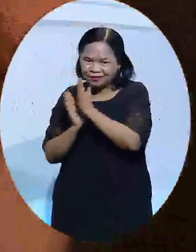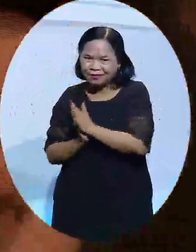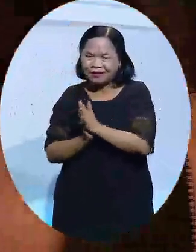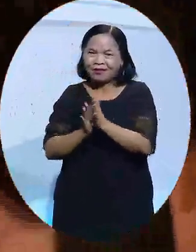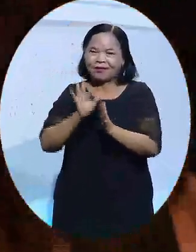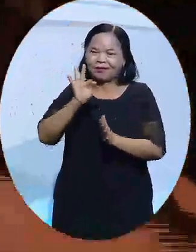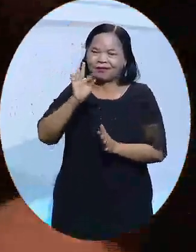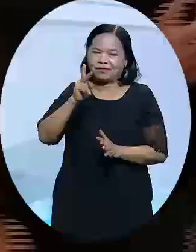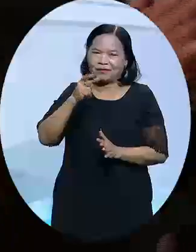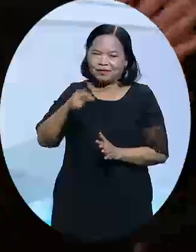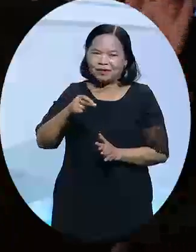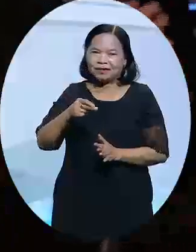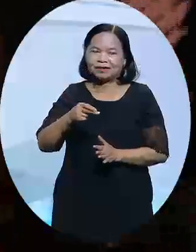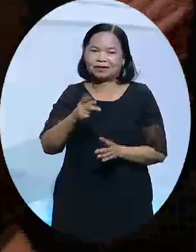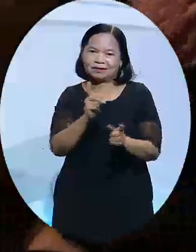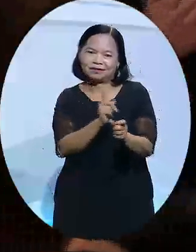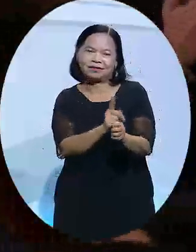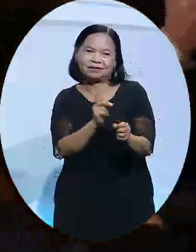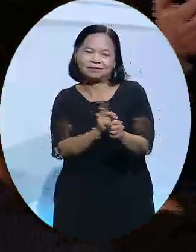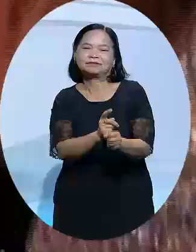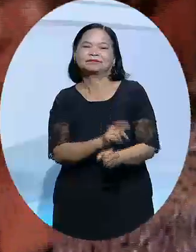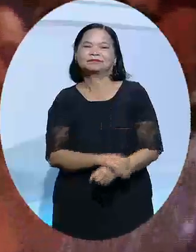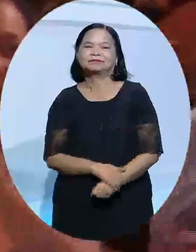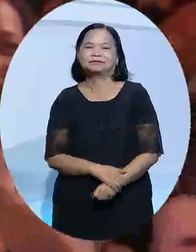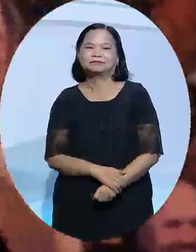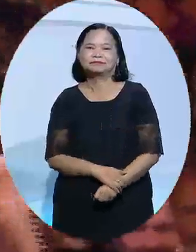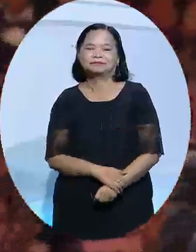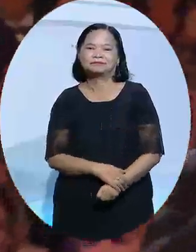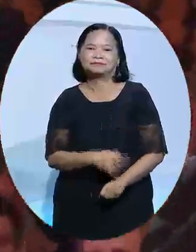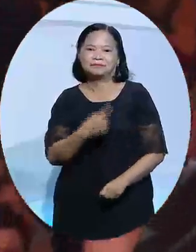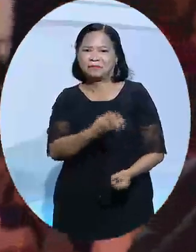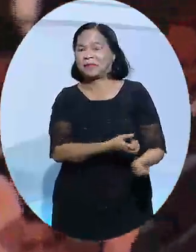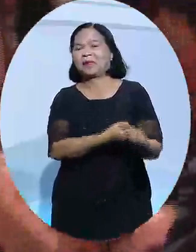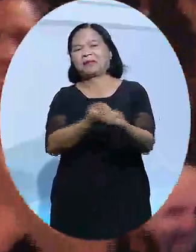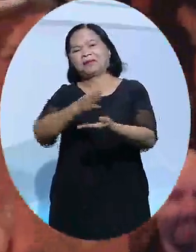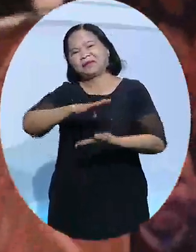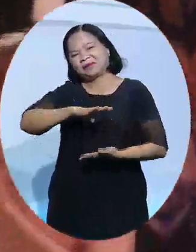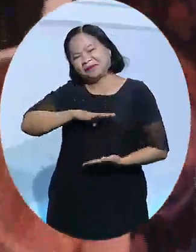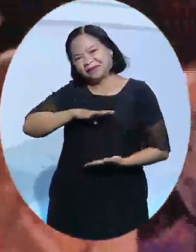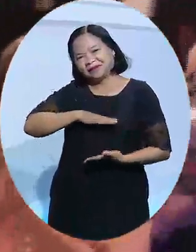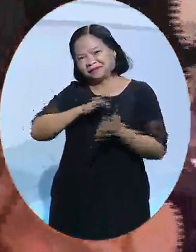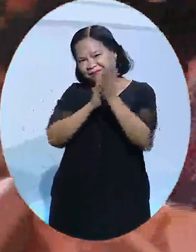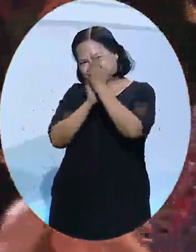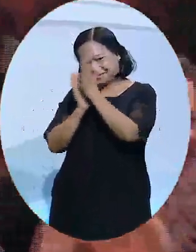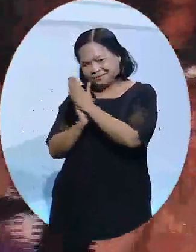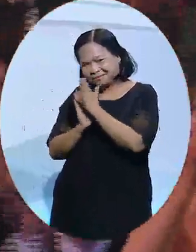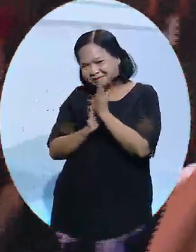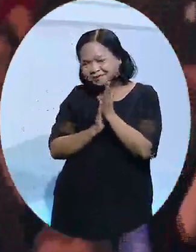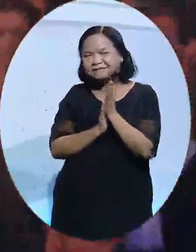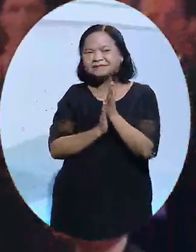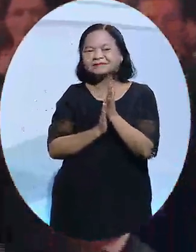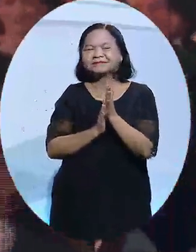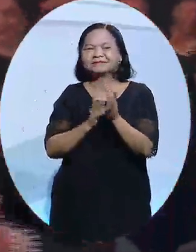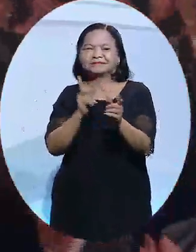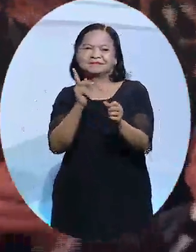Troy Cursor nhập gia diễn của ông trong phim Coda. Bộ phim này cũng đã mang về giải kịch bản chuyển thể xuất sắc cho nhà văn kim đạo diễn